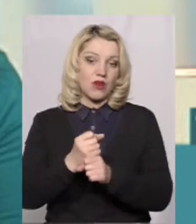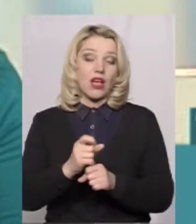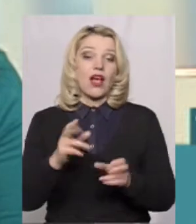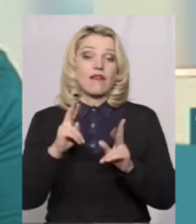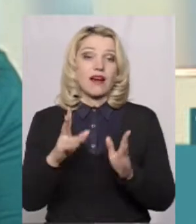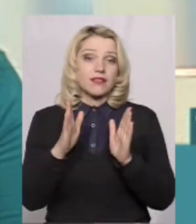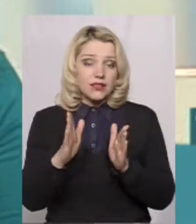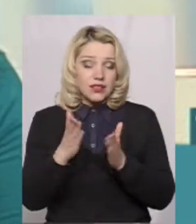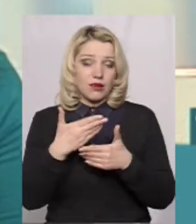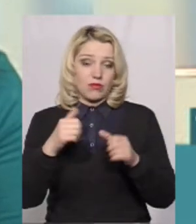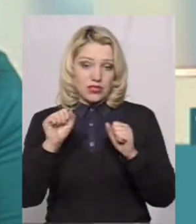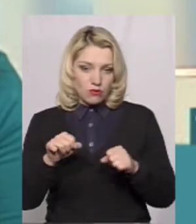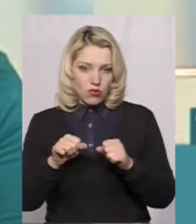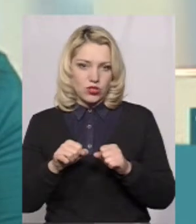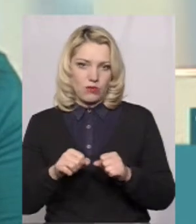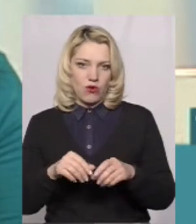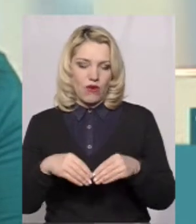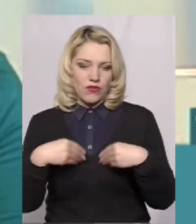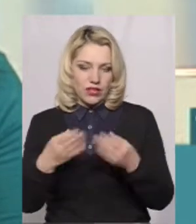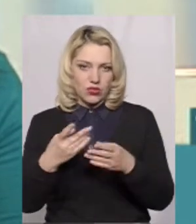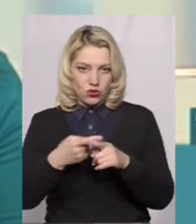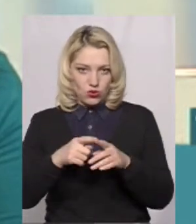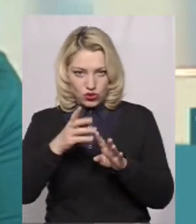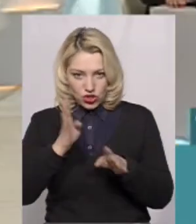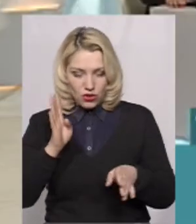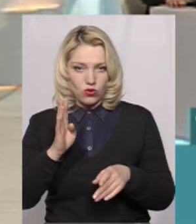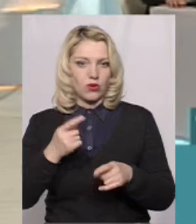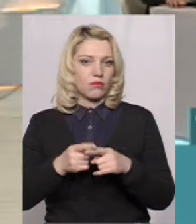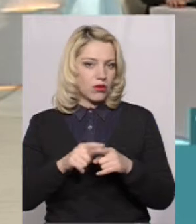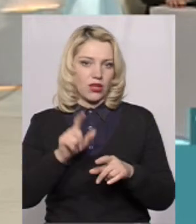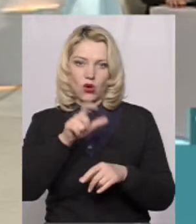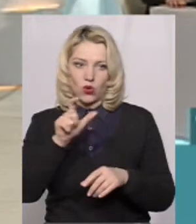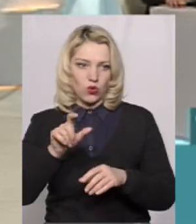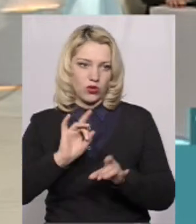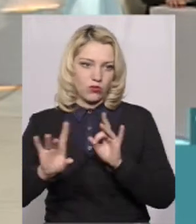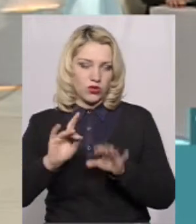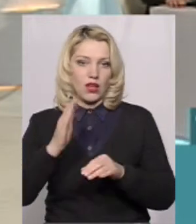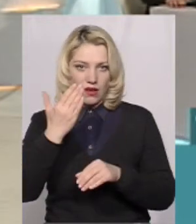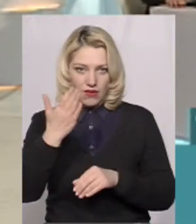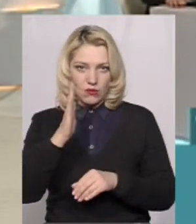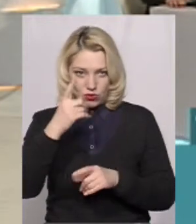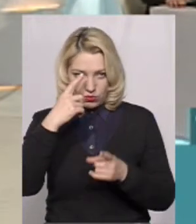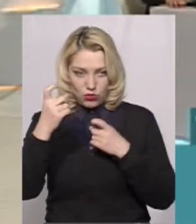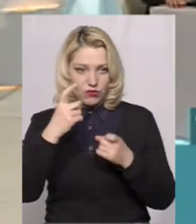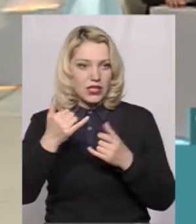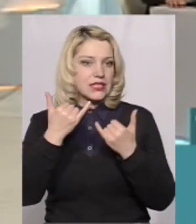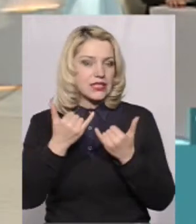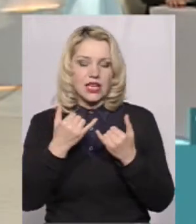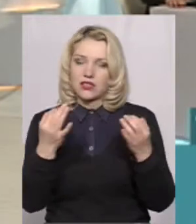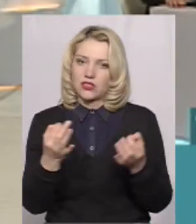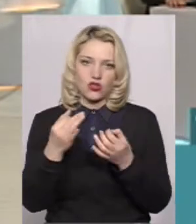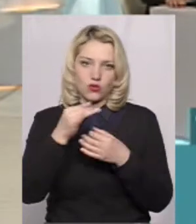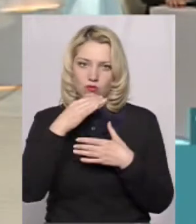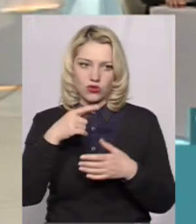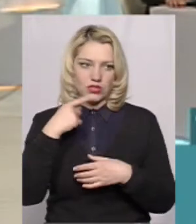зможемо виставити ту чергу, я думаю, ми донесемо це до людей, і ви будете проінформовані. Зараз нічого не можу